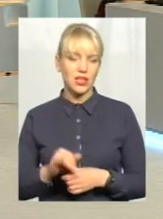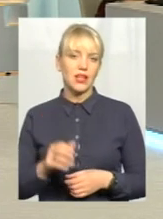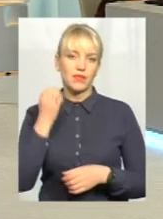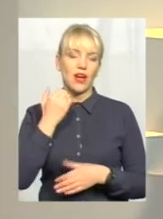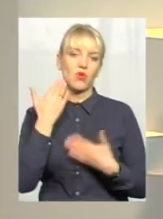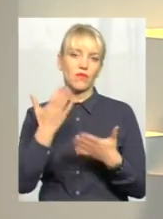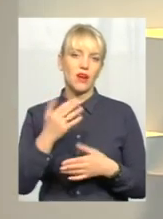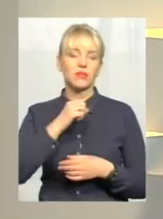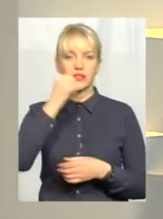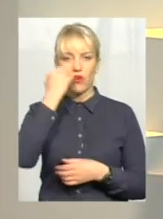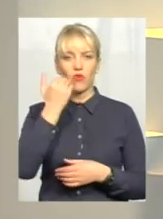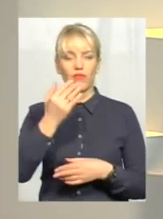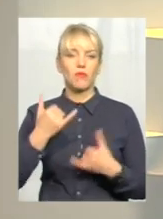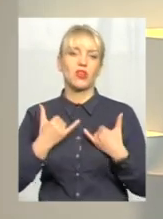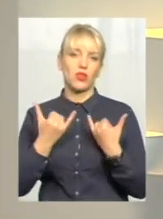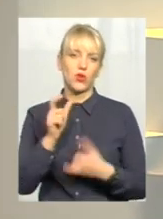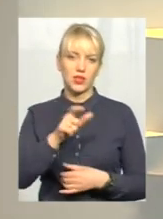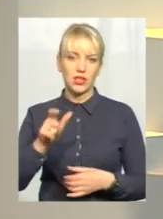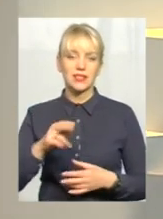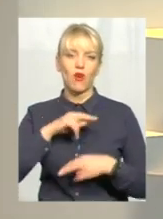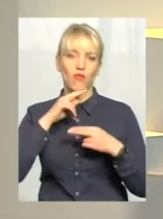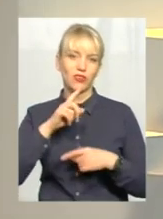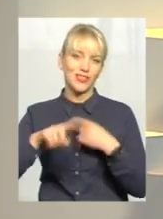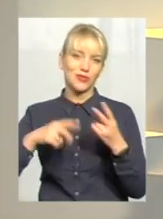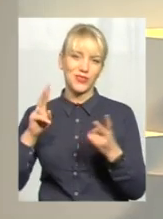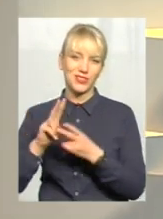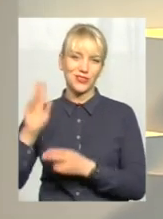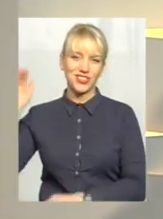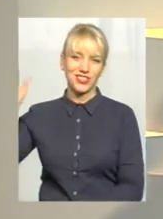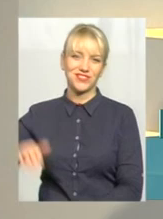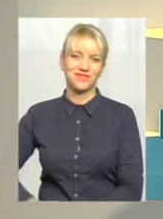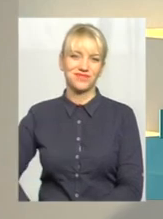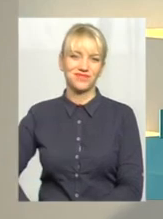Дякую вам. Дякую вам, шановні глядачі, за увагу. Зустрінулись вже невдовзі.